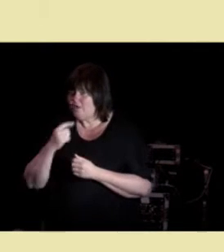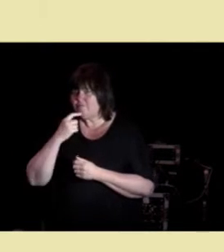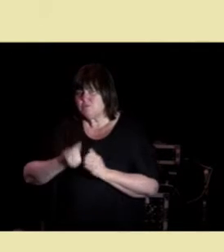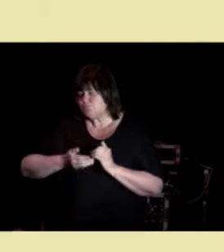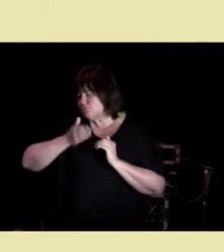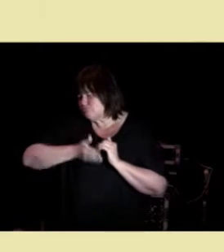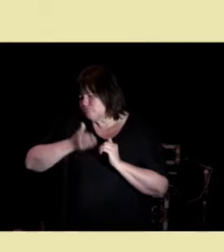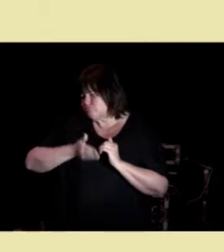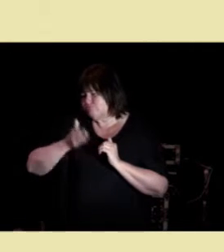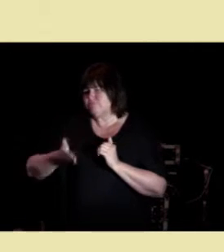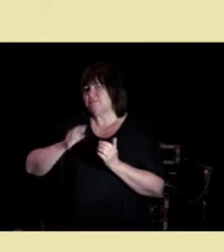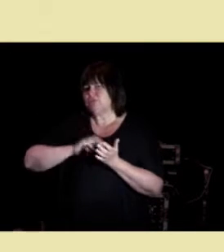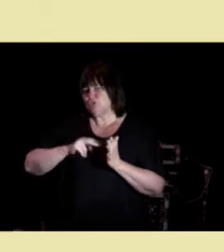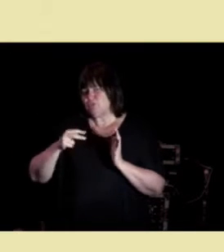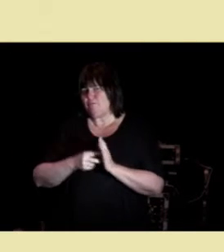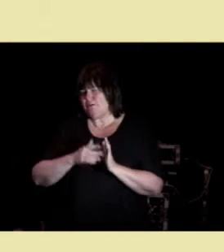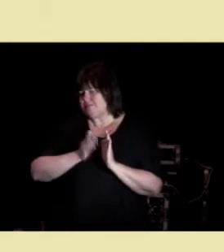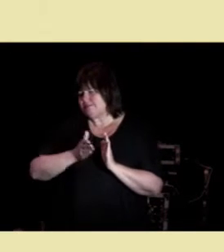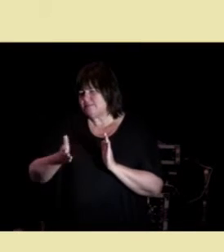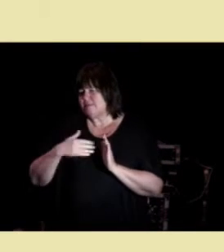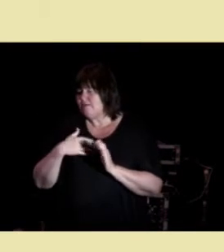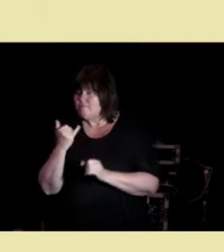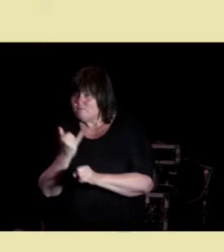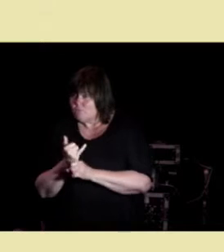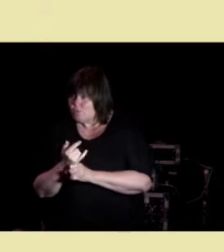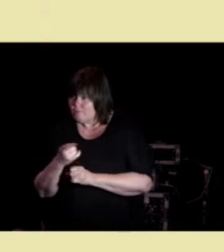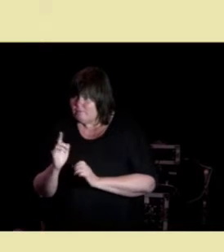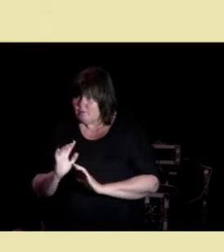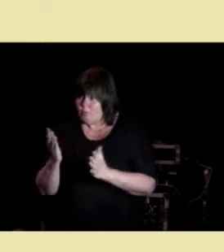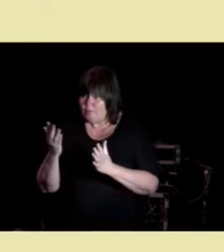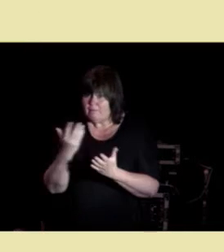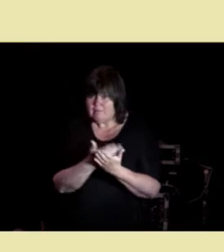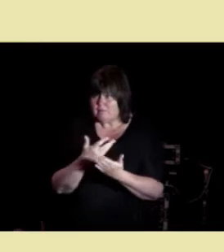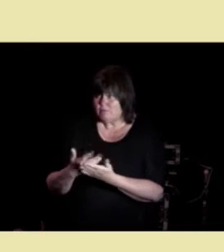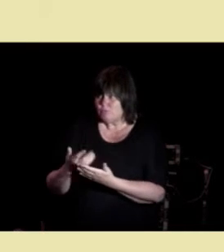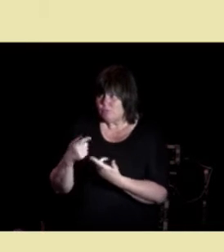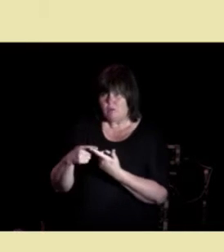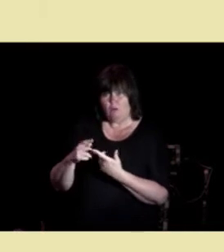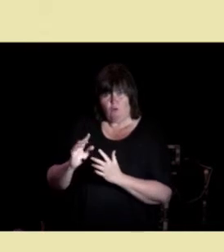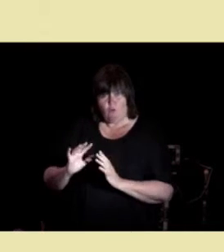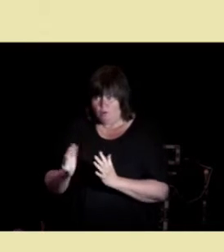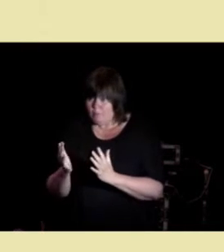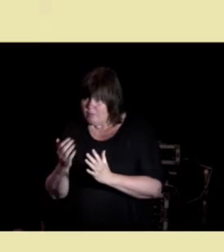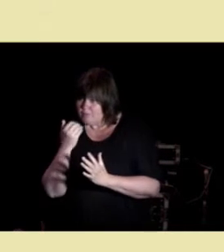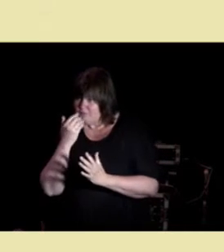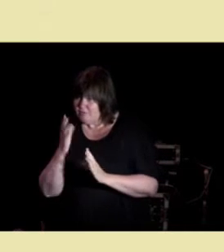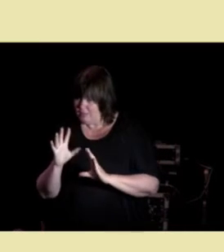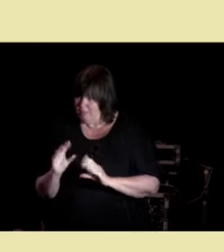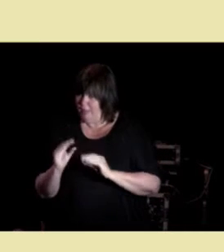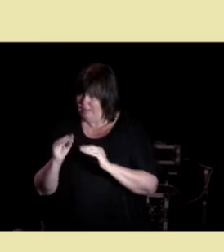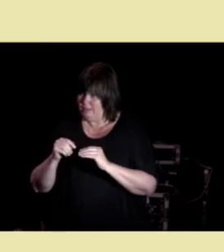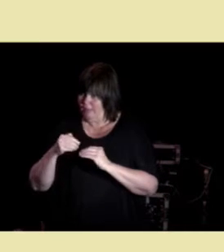barna systematisk om hvordan de opplevde tilbudet, og om de opplevde at de fikk det bedre.